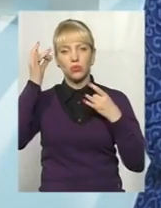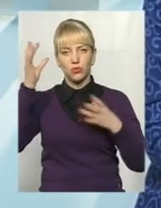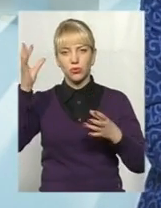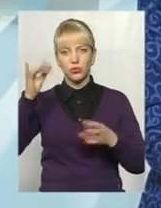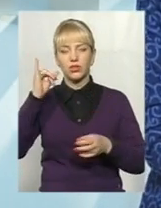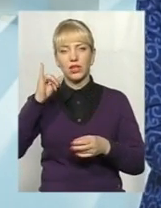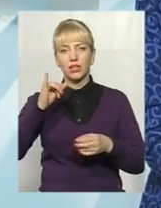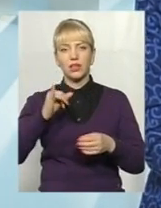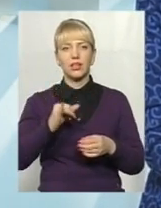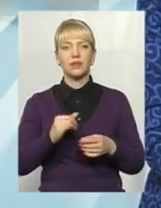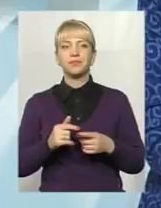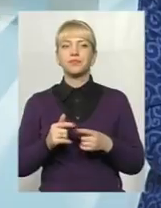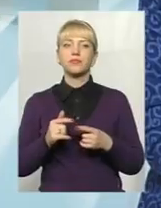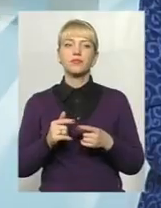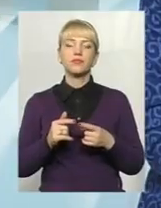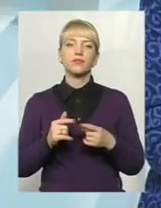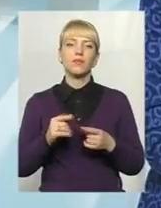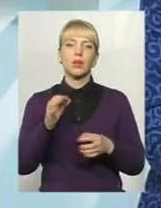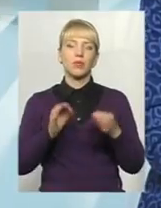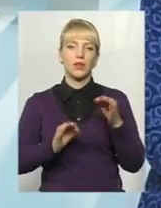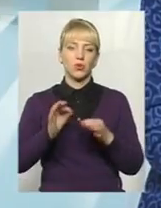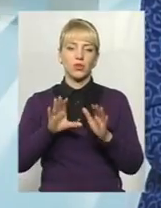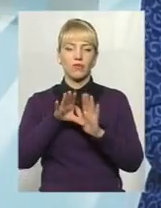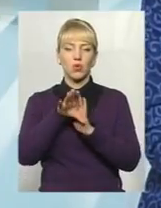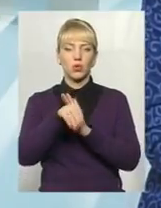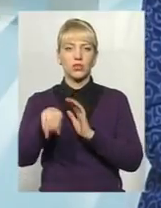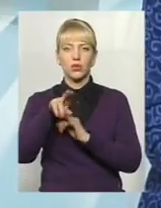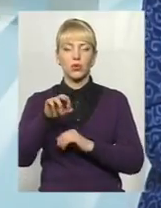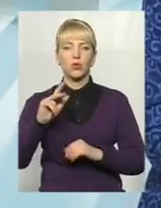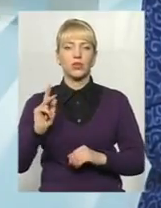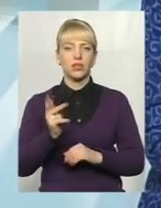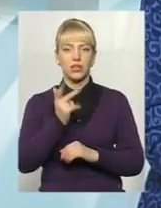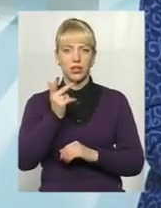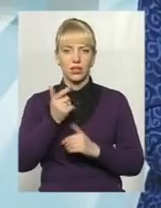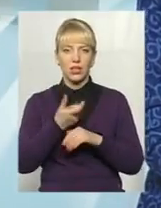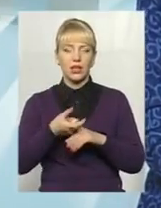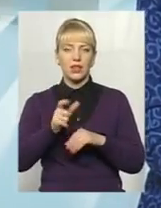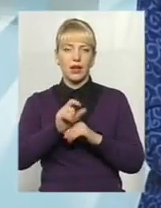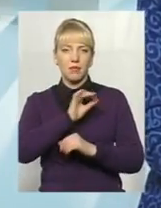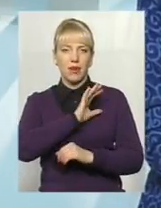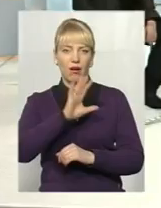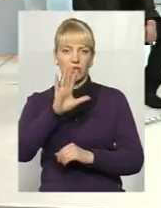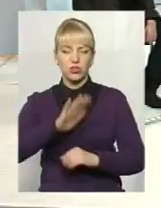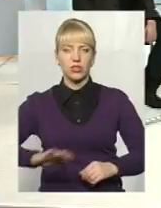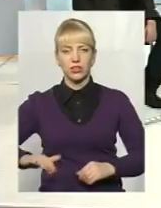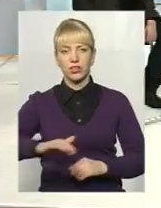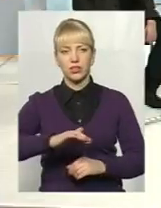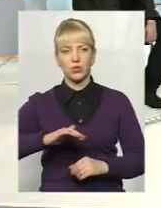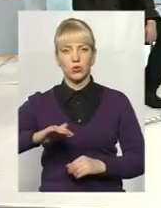природних входить до трійки, мабуть, найбагатших територій